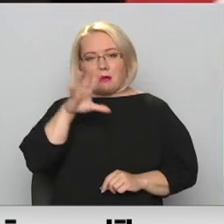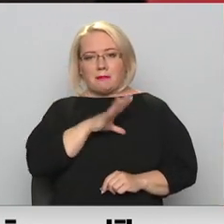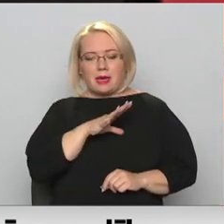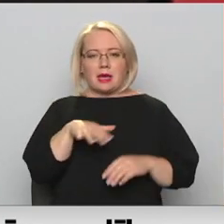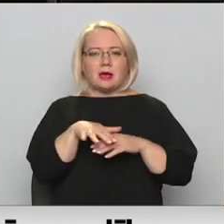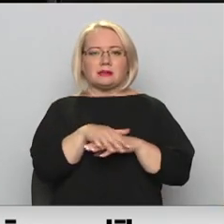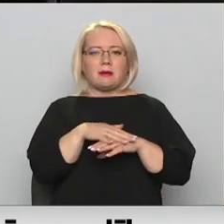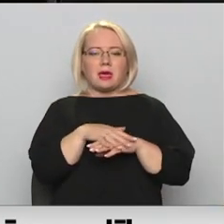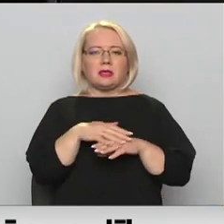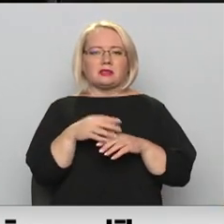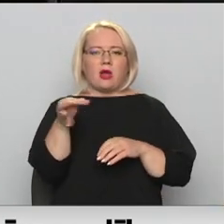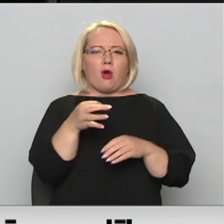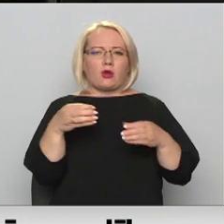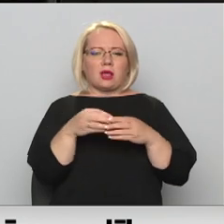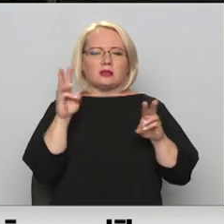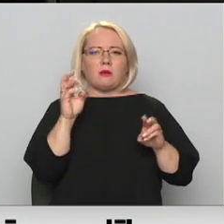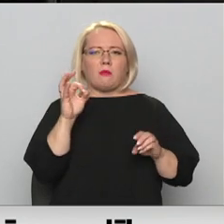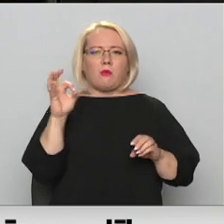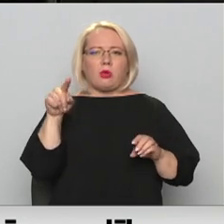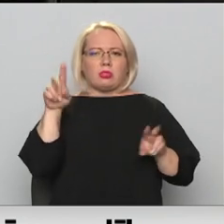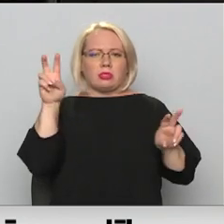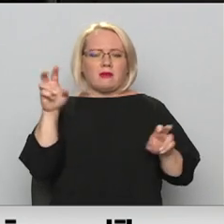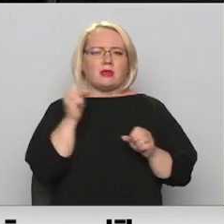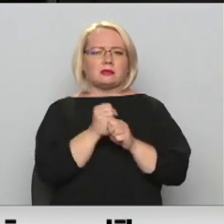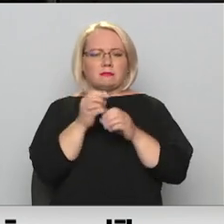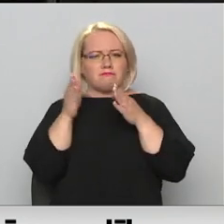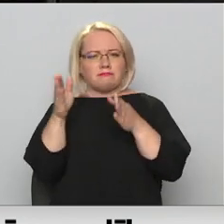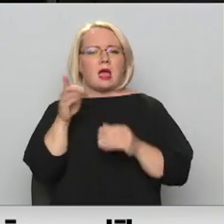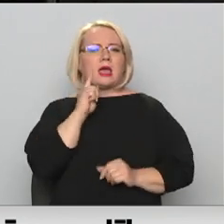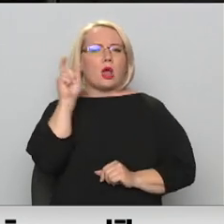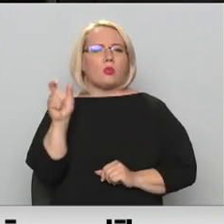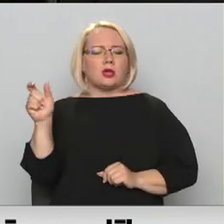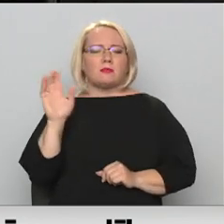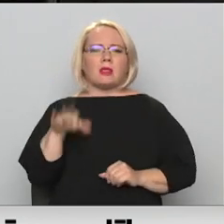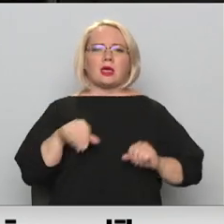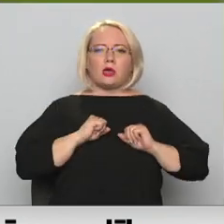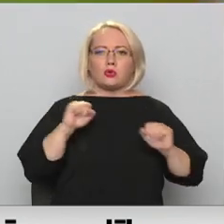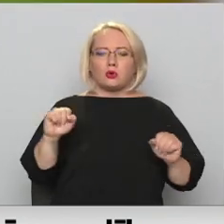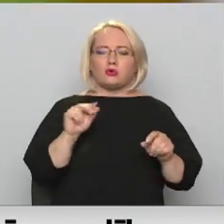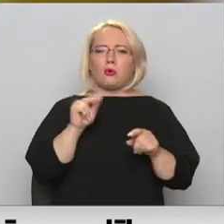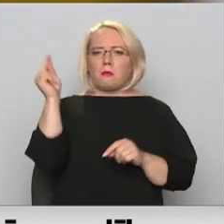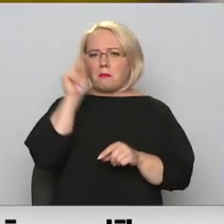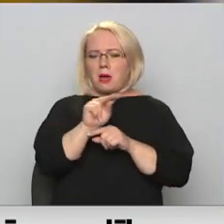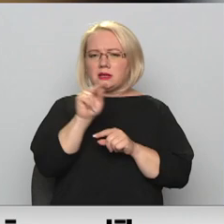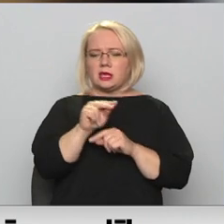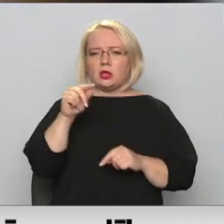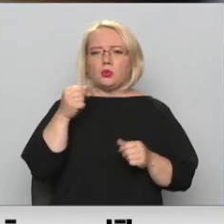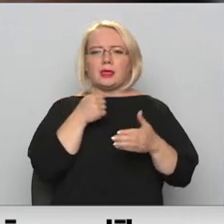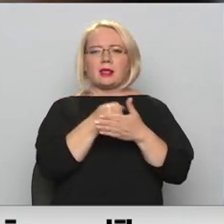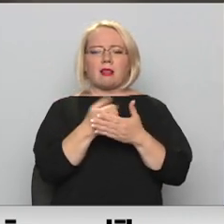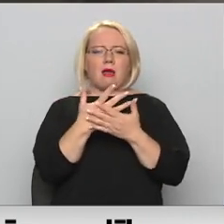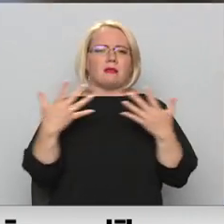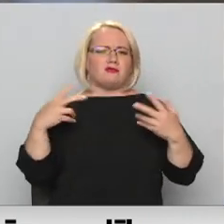kustība MOT, kas vairākās pasaules valstīs strādā tieši ar jauniešiem, lai viņus iedrošinātu un mācītu tikt galā ar izaicinošām ikdienas